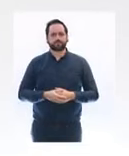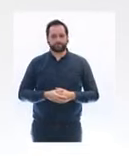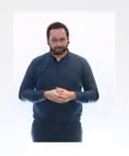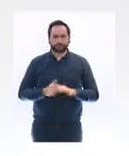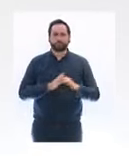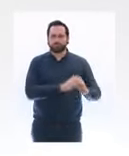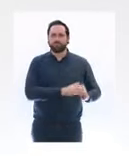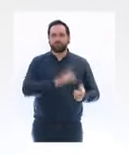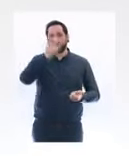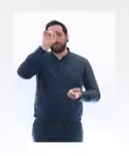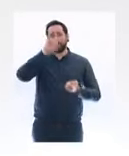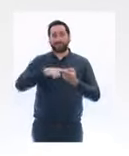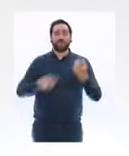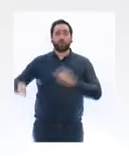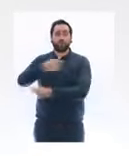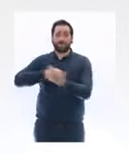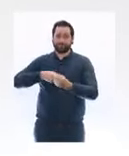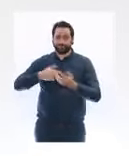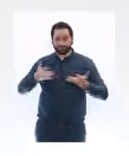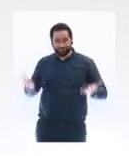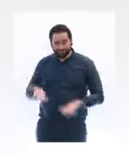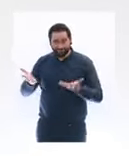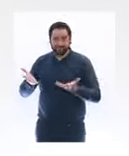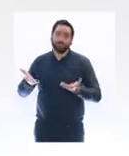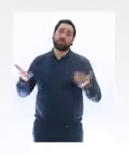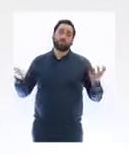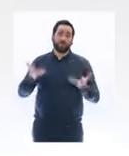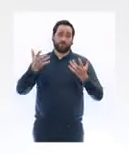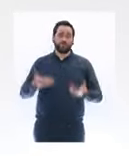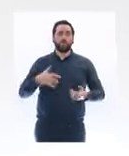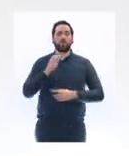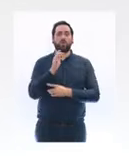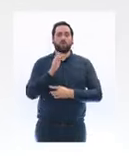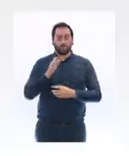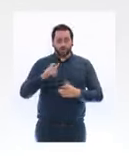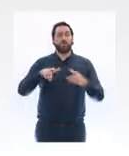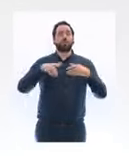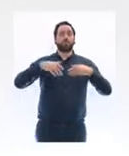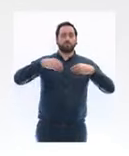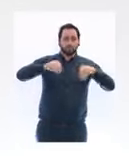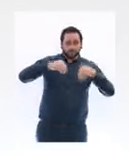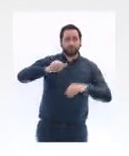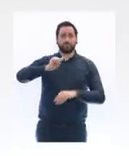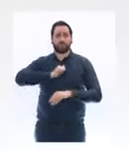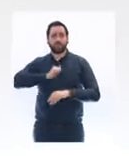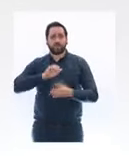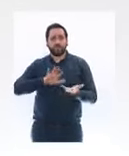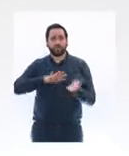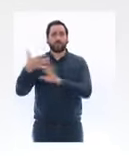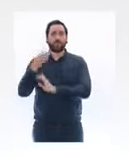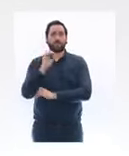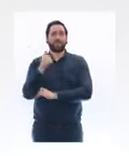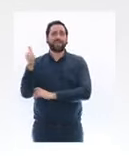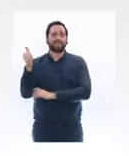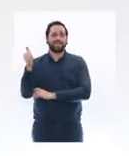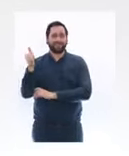notre économie, accélérer la numérisation des commerçants et des artisans puisque nous voulons pouvoir développer des dispositifs de type click